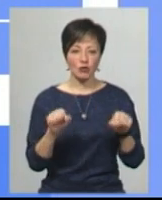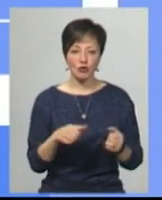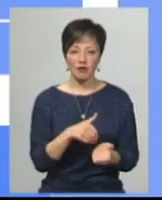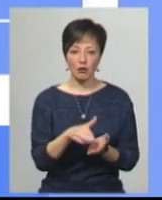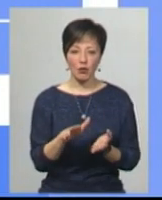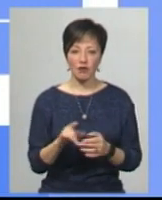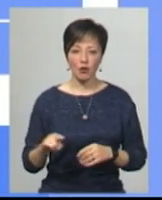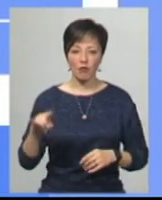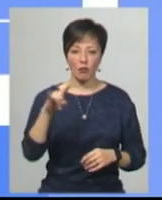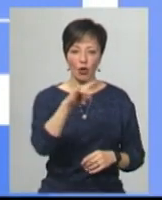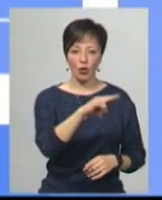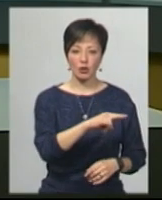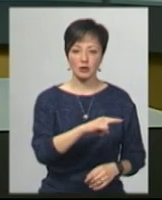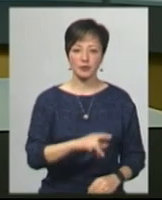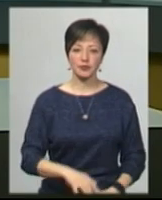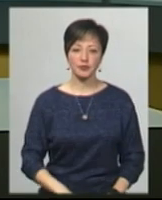відмовити у польоті.